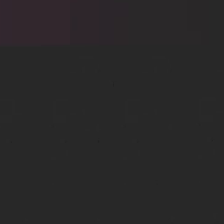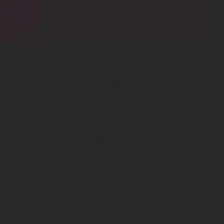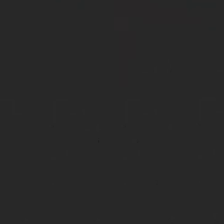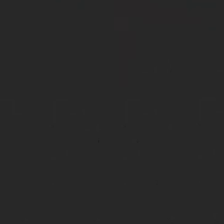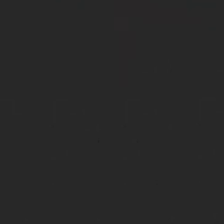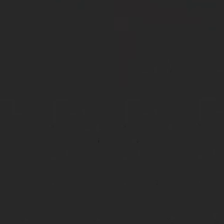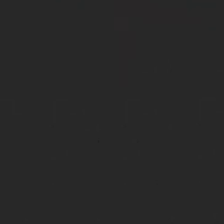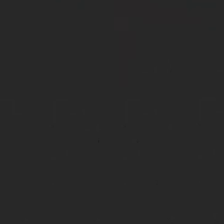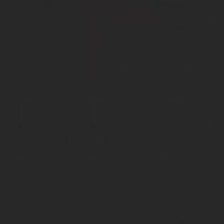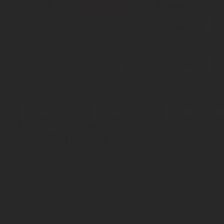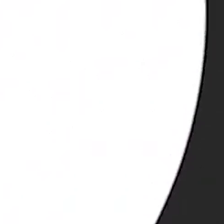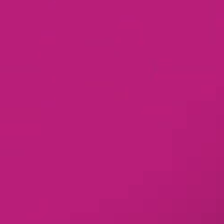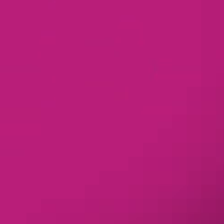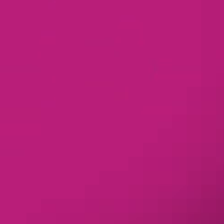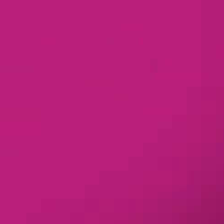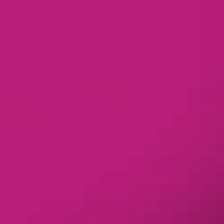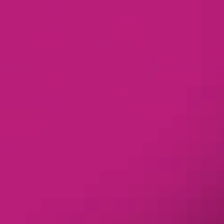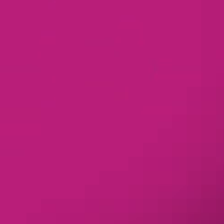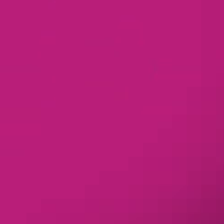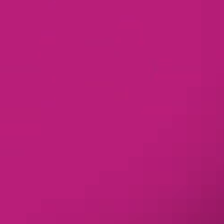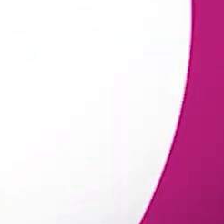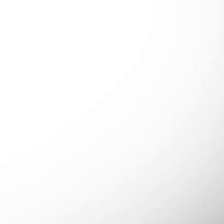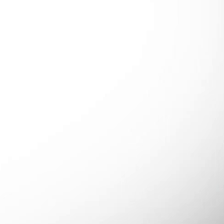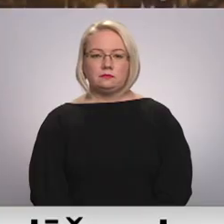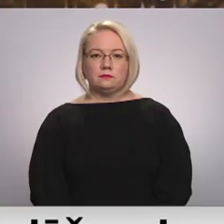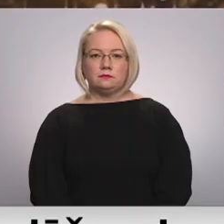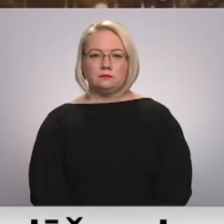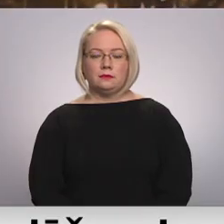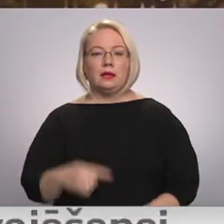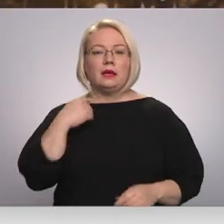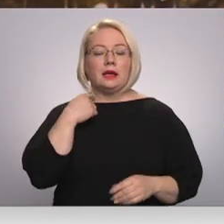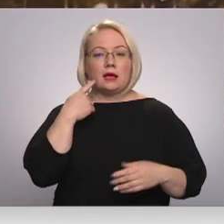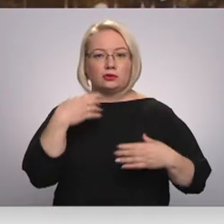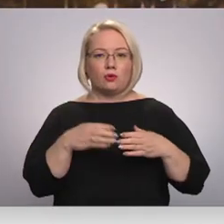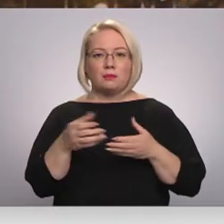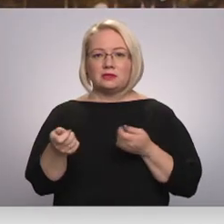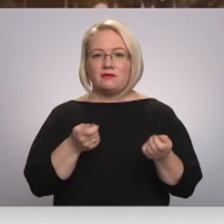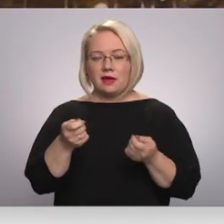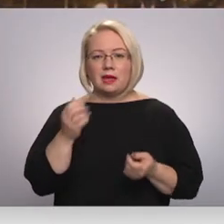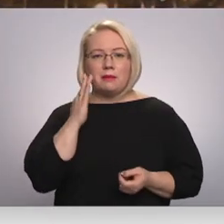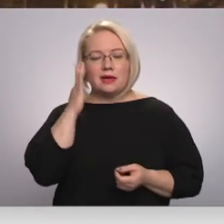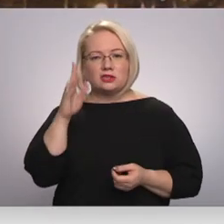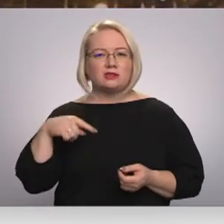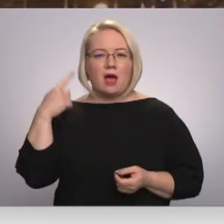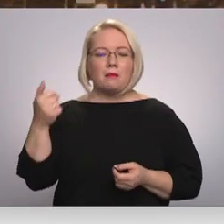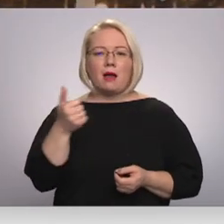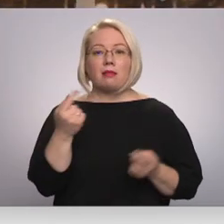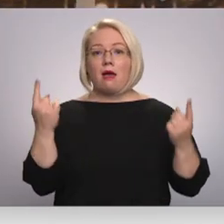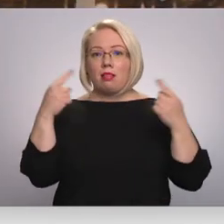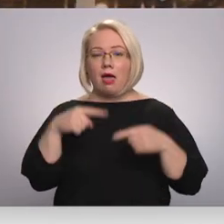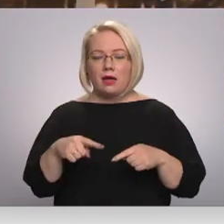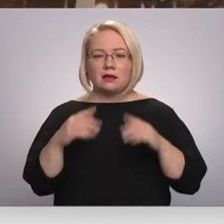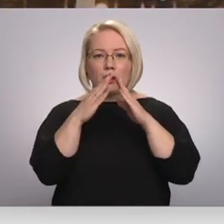Re! Viss ēters ir te! Rīgas domas vadība iecerējas nākamā gada laikā zem viena jumta